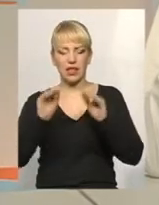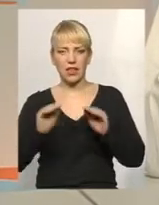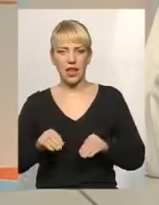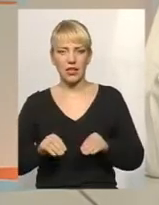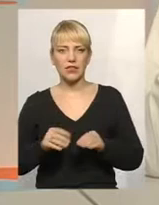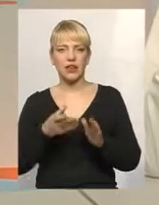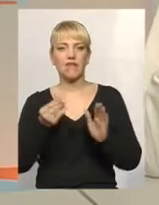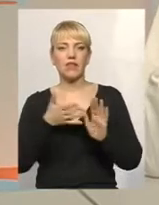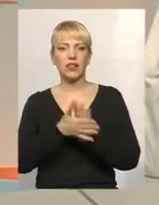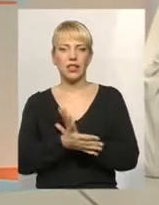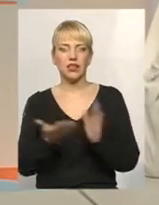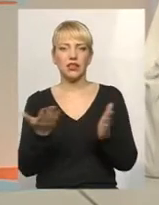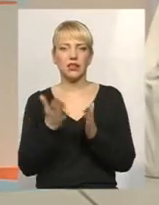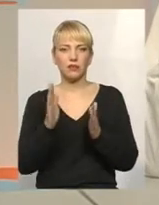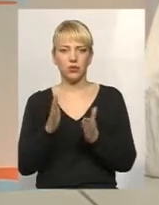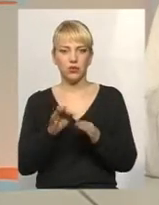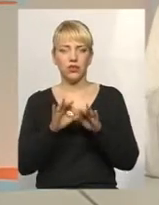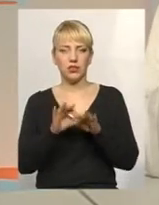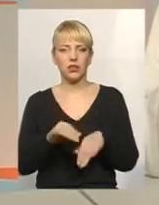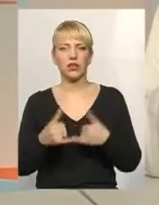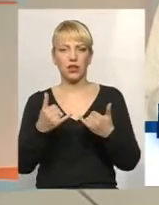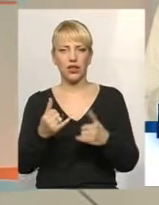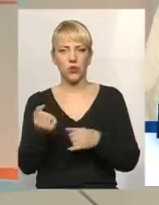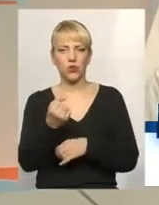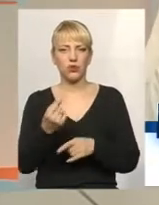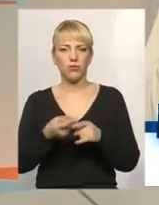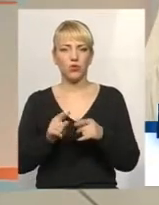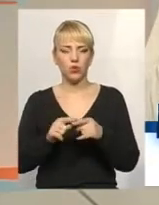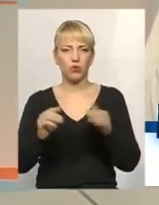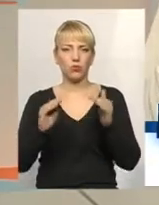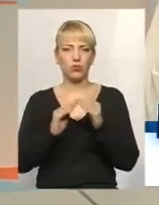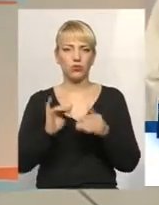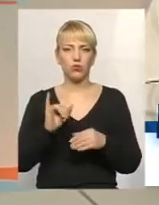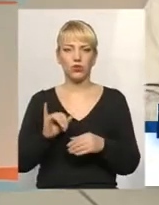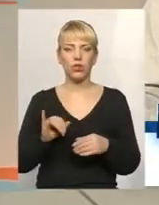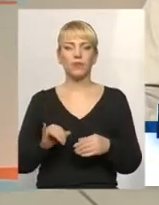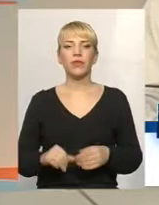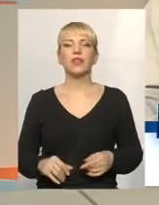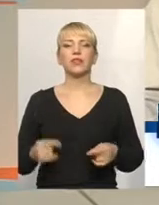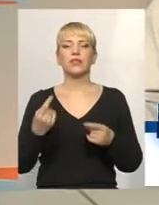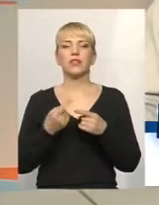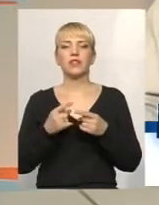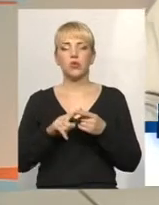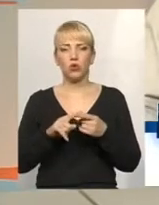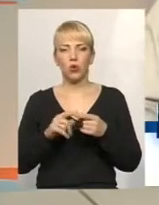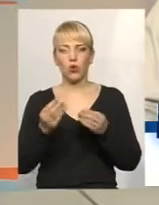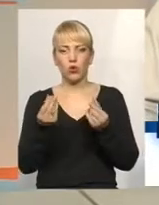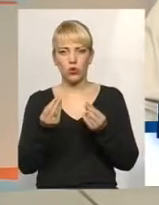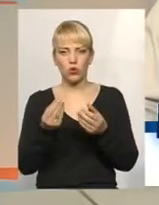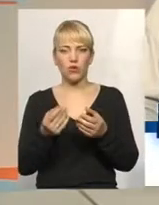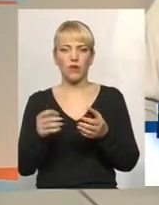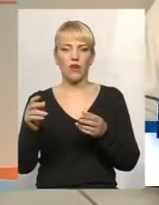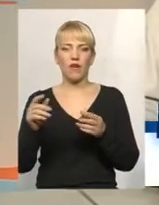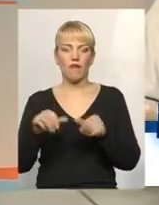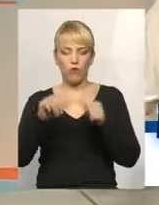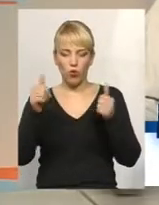які потрібно понести для утримання того будинку. Відповідно, з цього кашторису формуються внески.